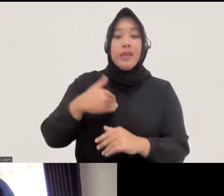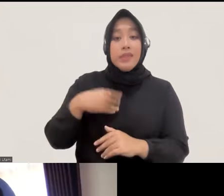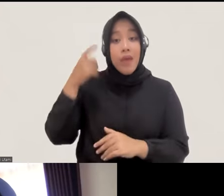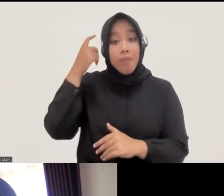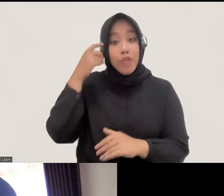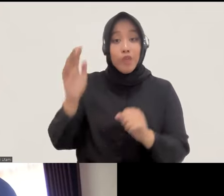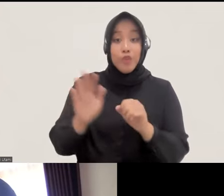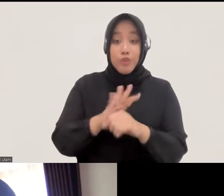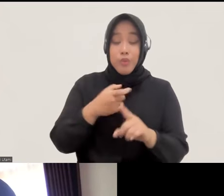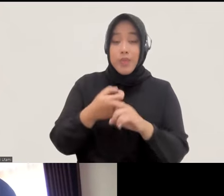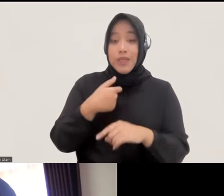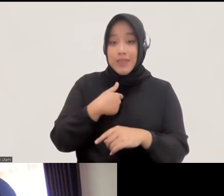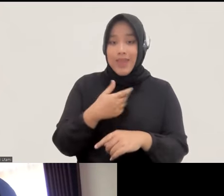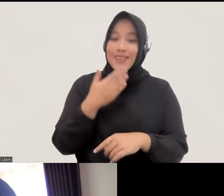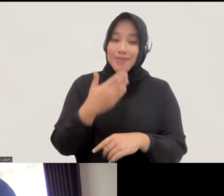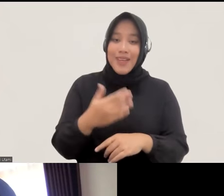Mbak Johana terima kasih